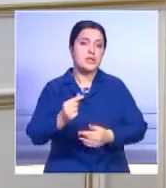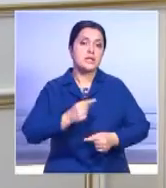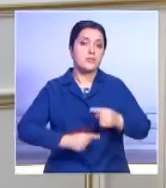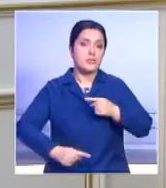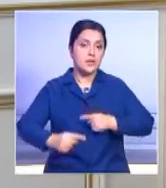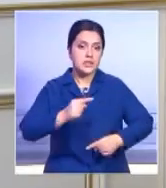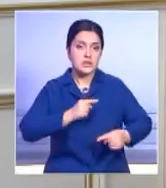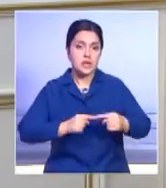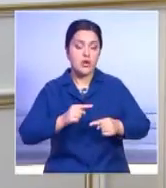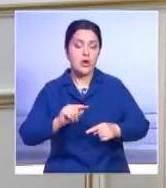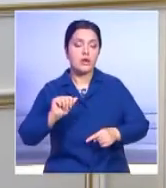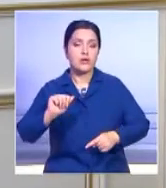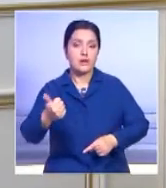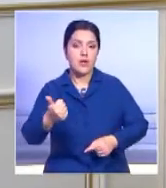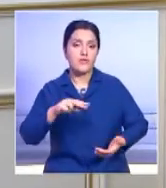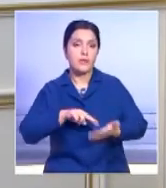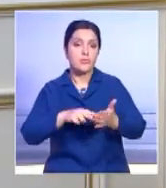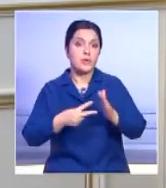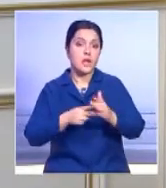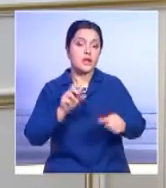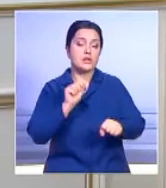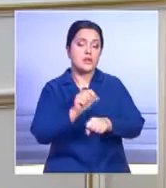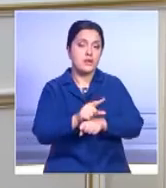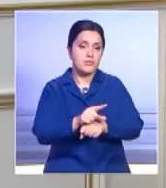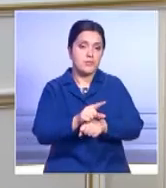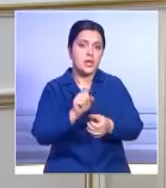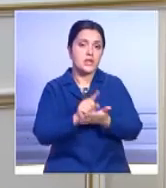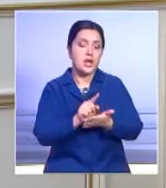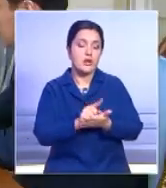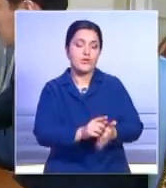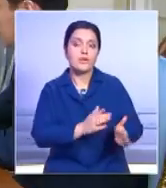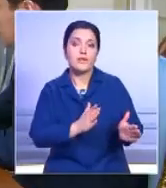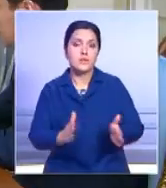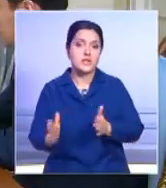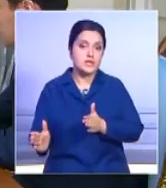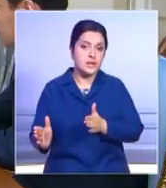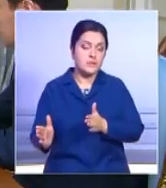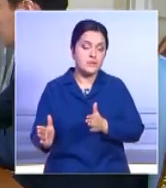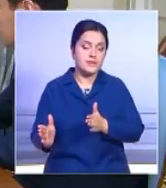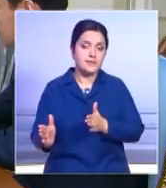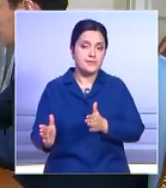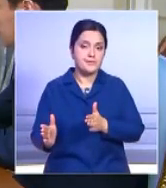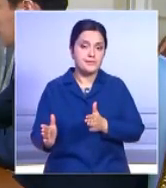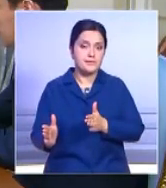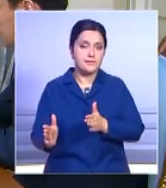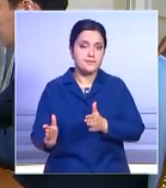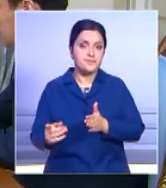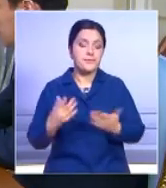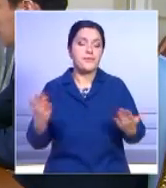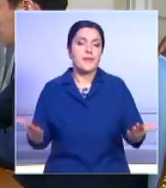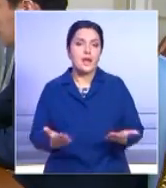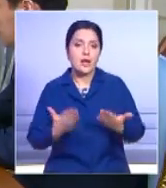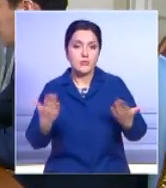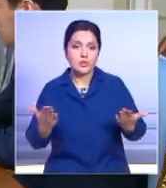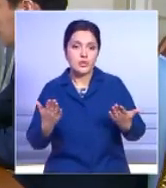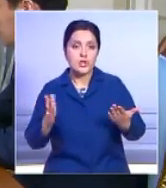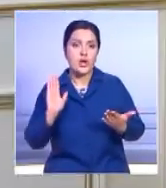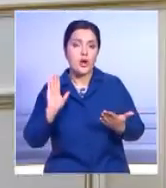Вот главная задача налоговой системы. То есть облегчать более